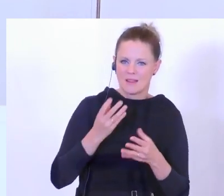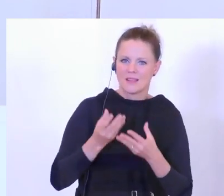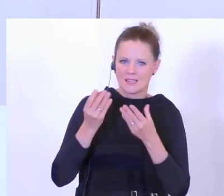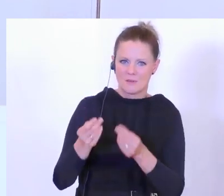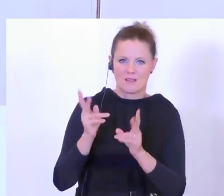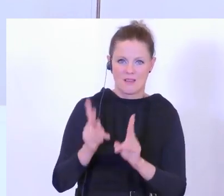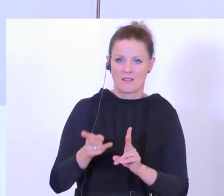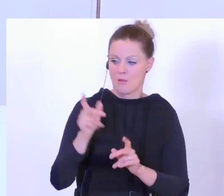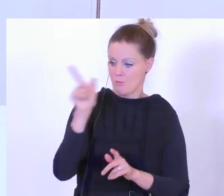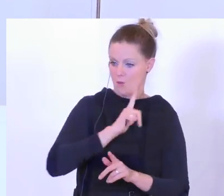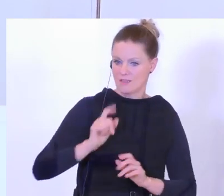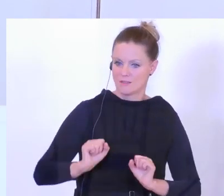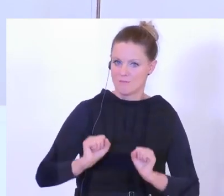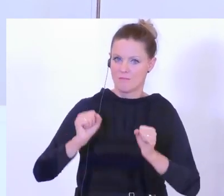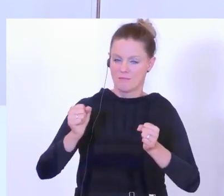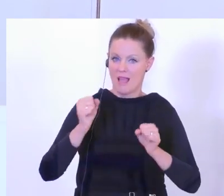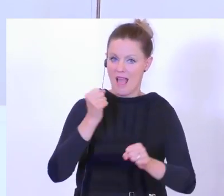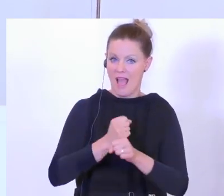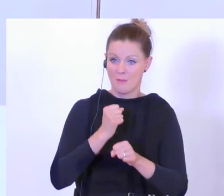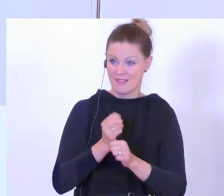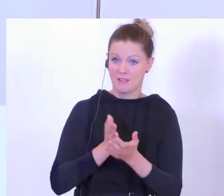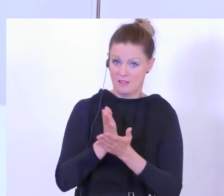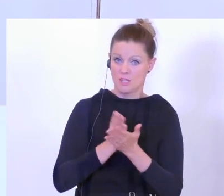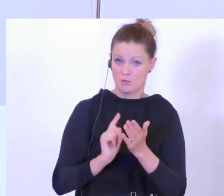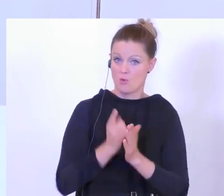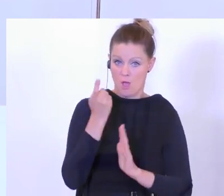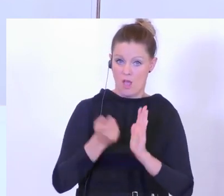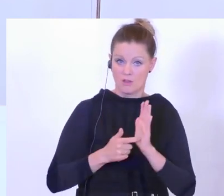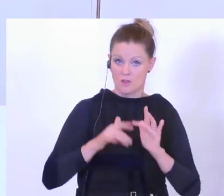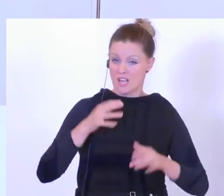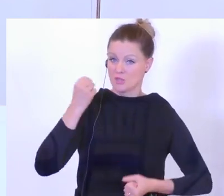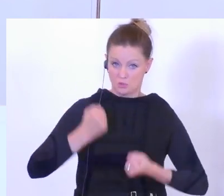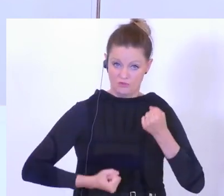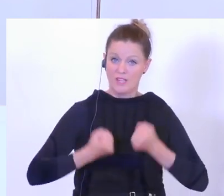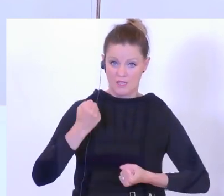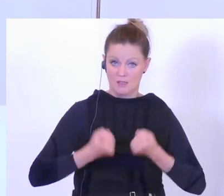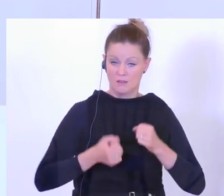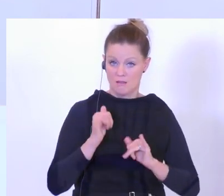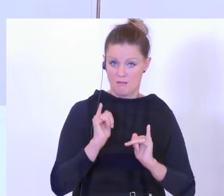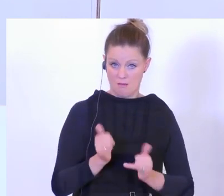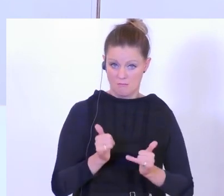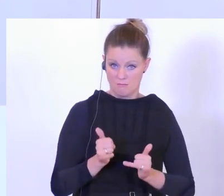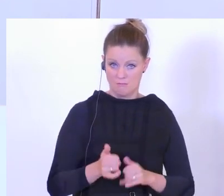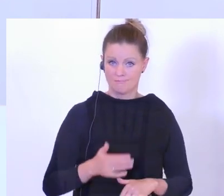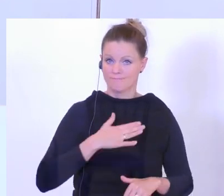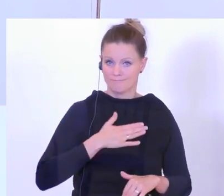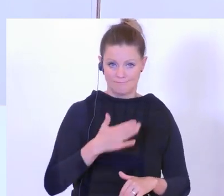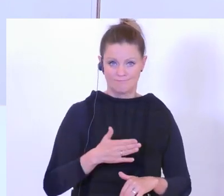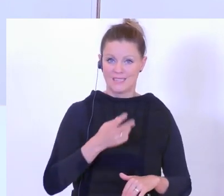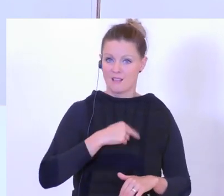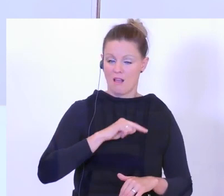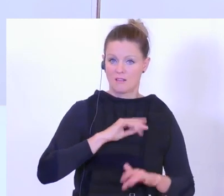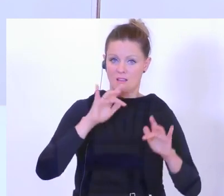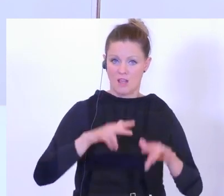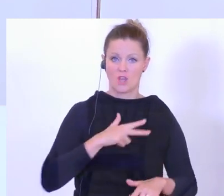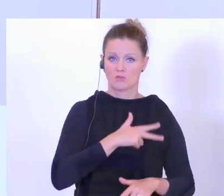Polizisten im Einsatz. Und der Dienst ist herausfordernd und schwierig. Und dennoch sozusagen muss es gewährleistet sein, dass es die